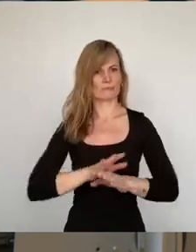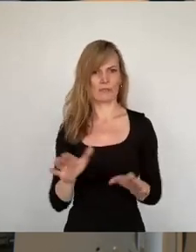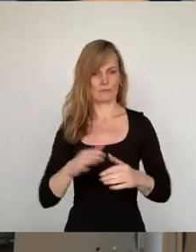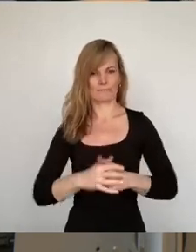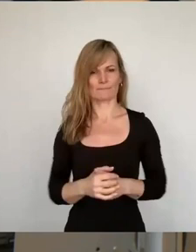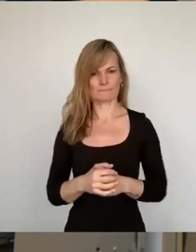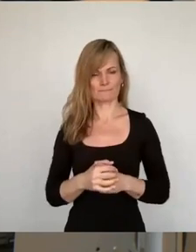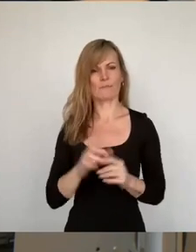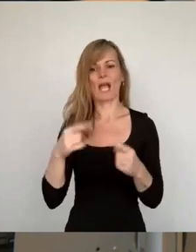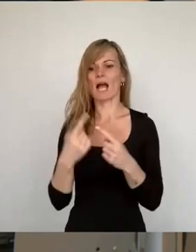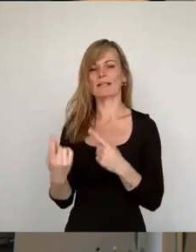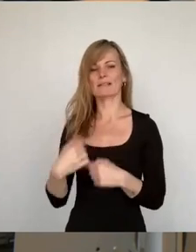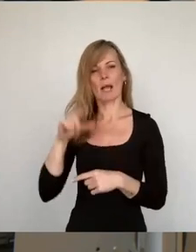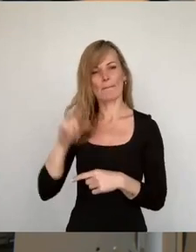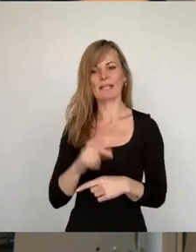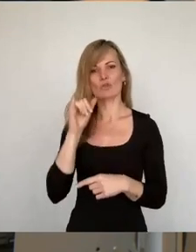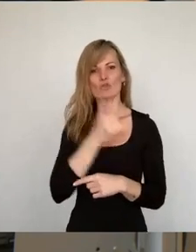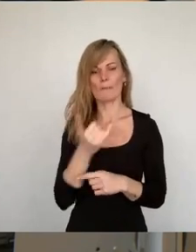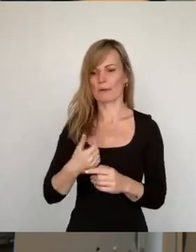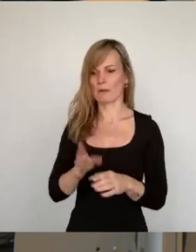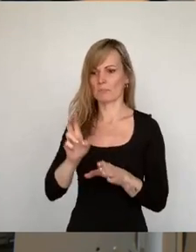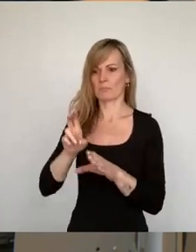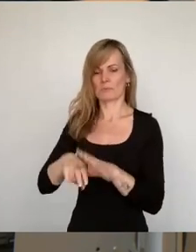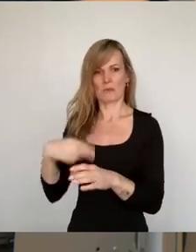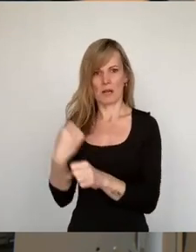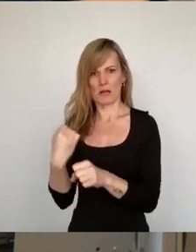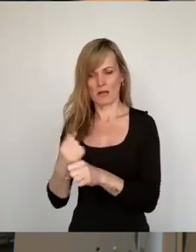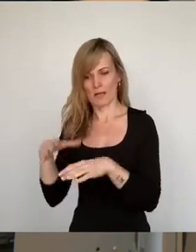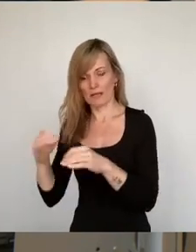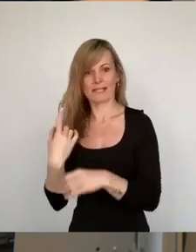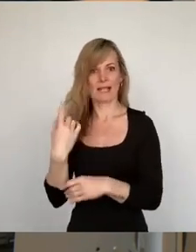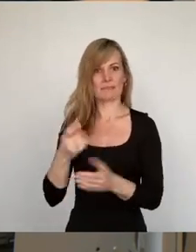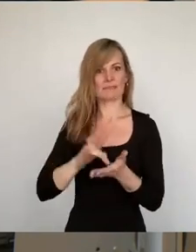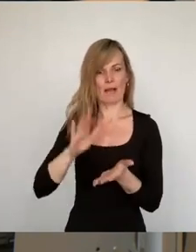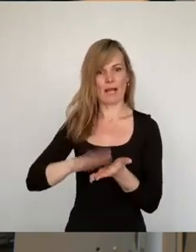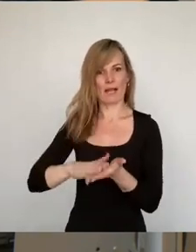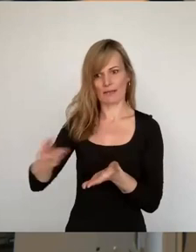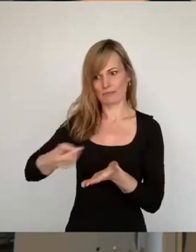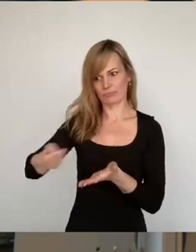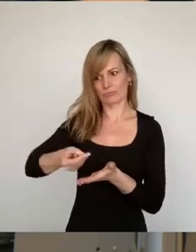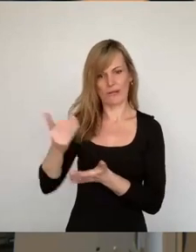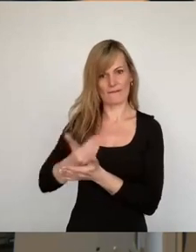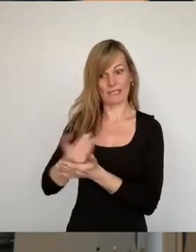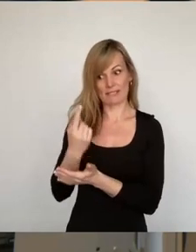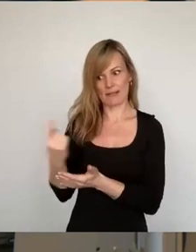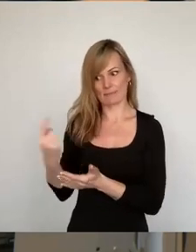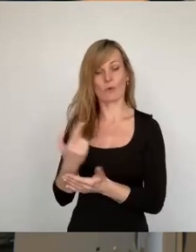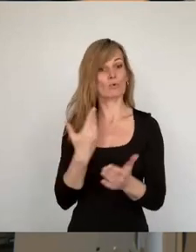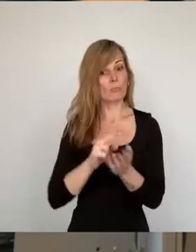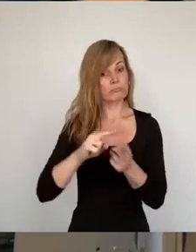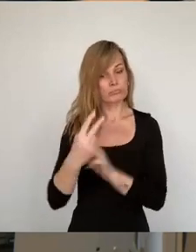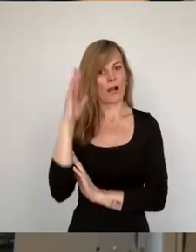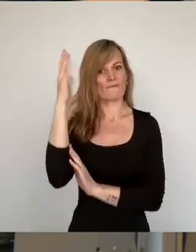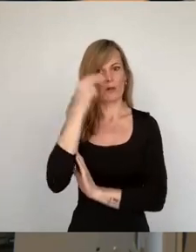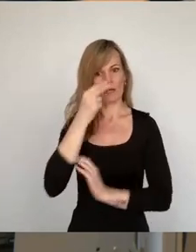zu verdienen. Die Bezahlkarte entwickelt sich also zunehmend zu einem Erfolgsmodell und wird reihenweise von anderen